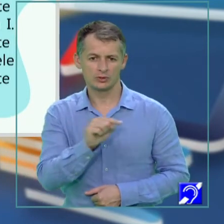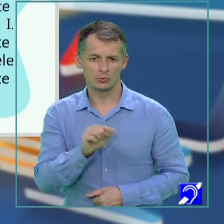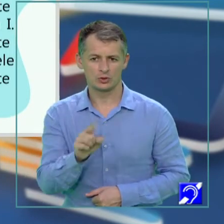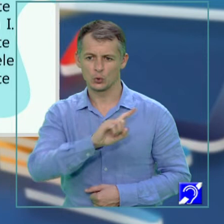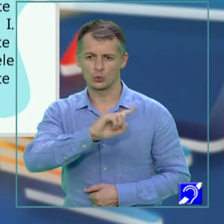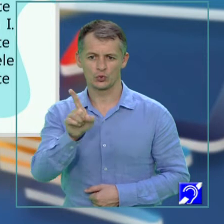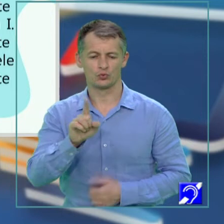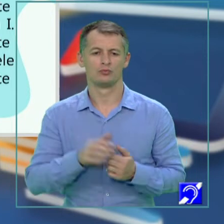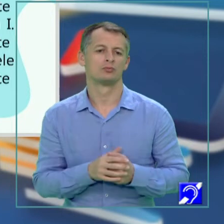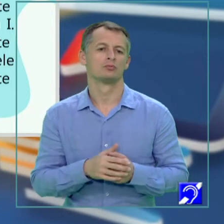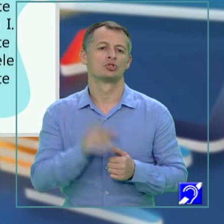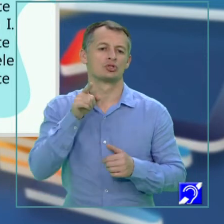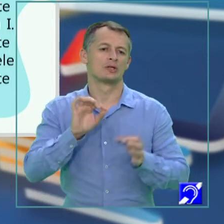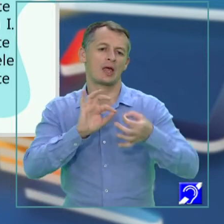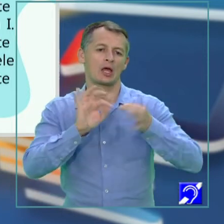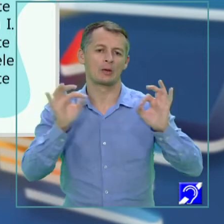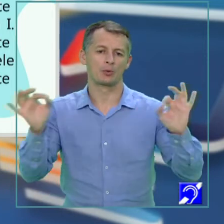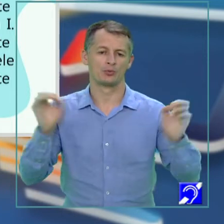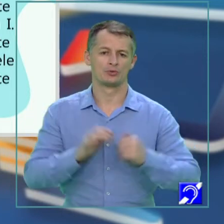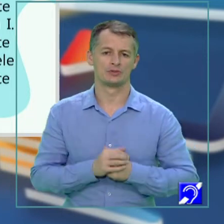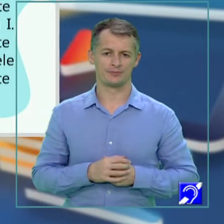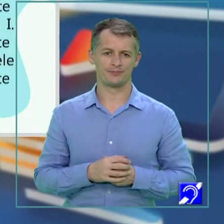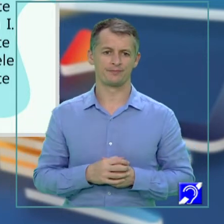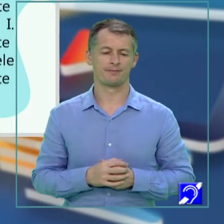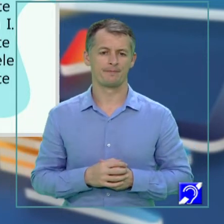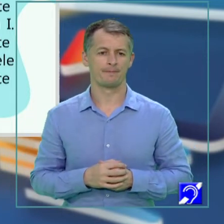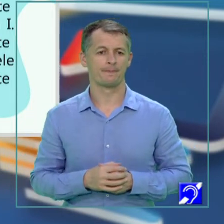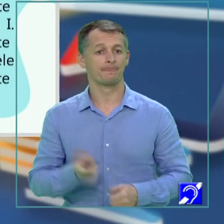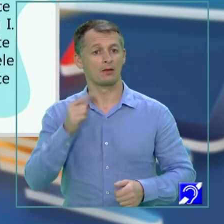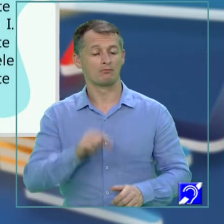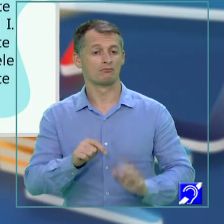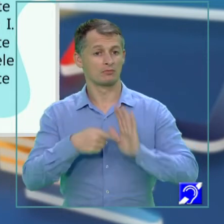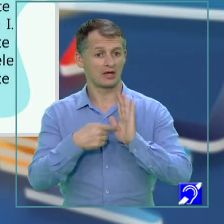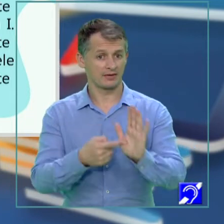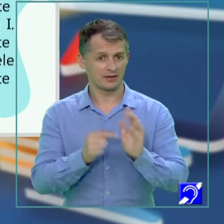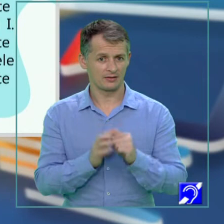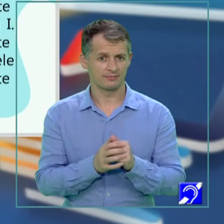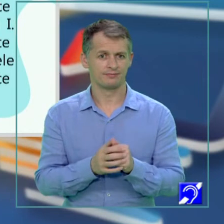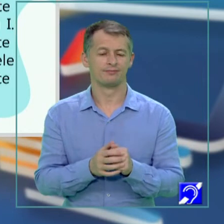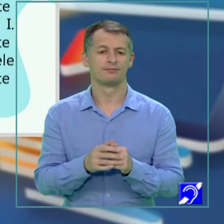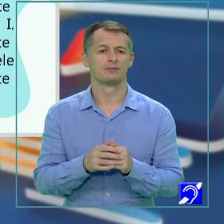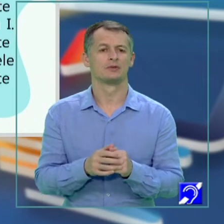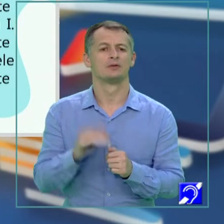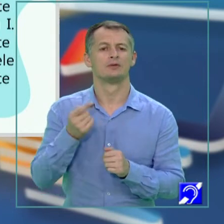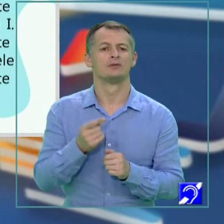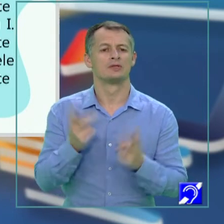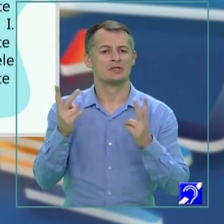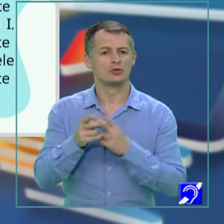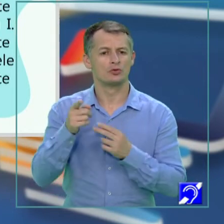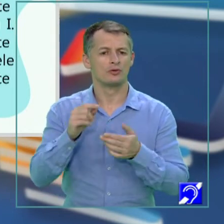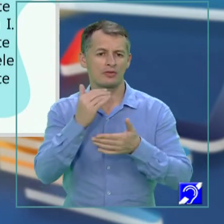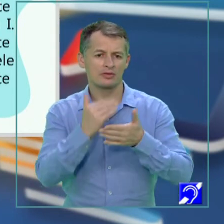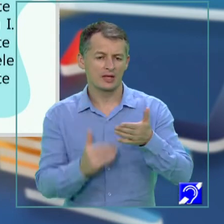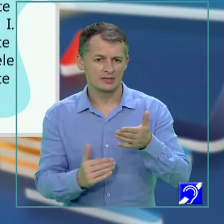fiecare dintre următoarele cerințe cu privire la textul dat. Indică sensul din text al secvenței pune în practică,